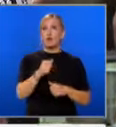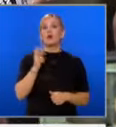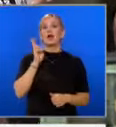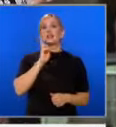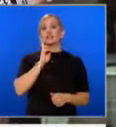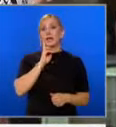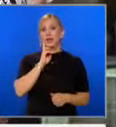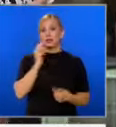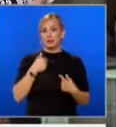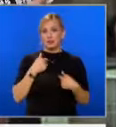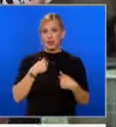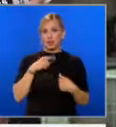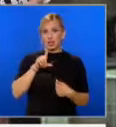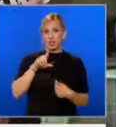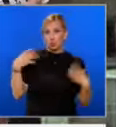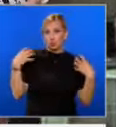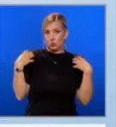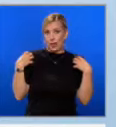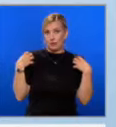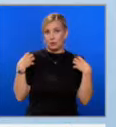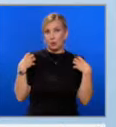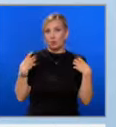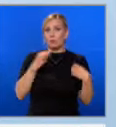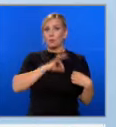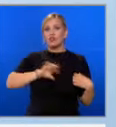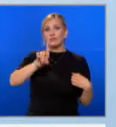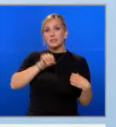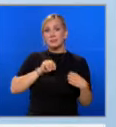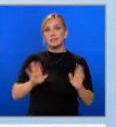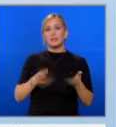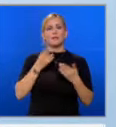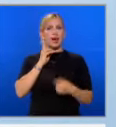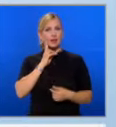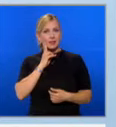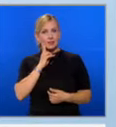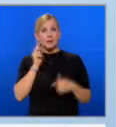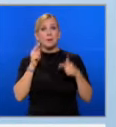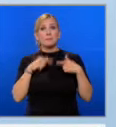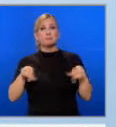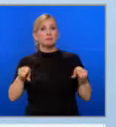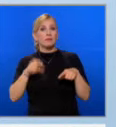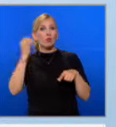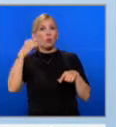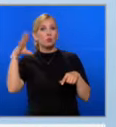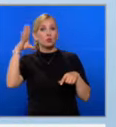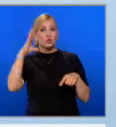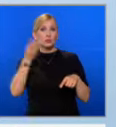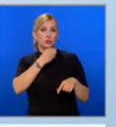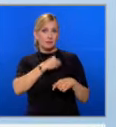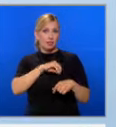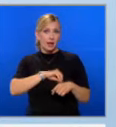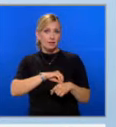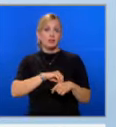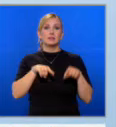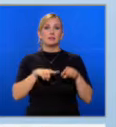Нашите студенти, които получават стипендии, стават агенти. Учени, които получават някакви програми с печели от други университети,